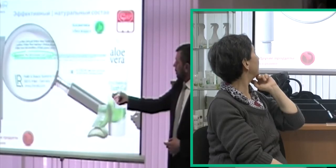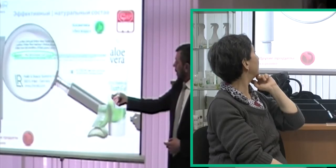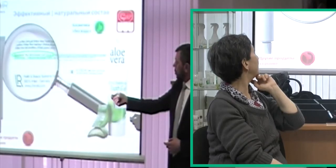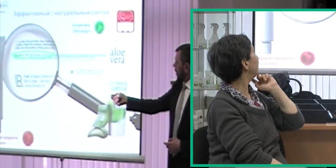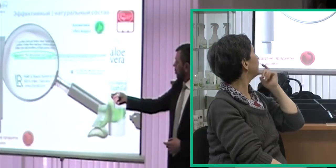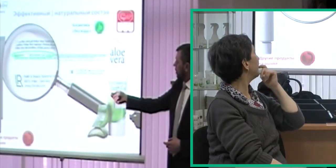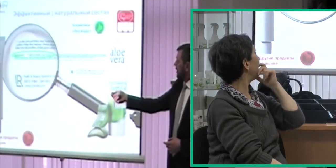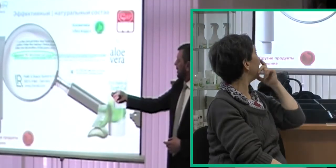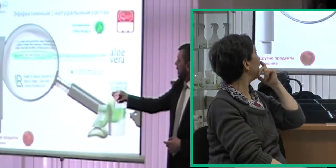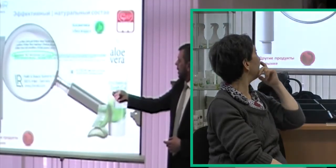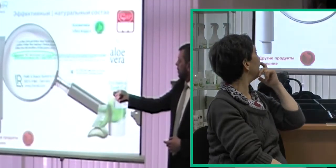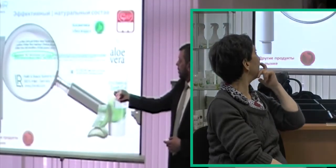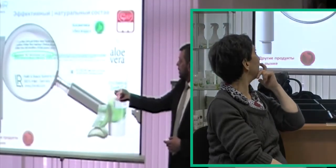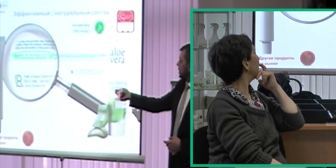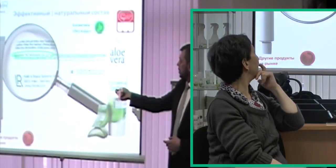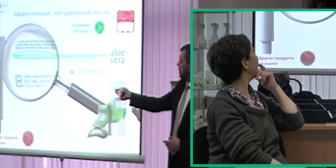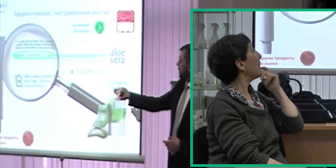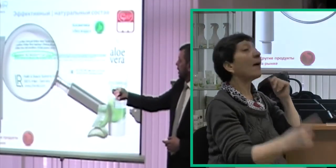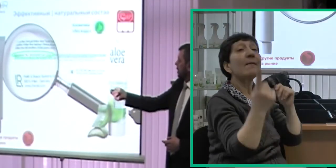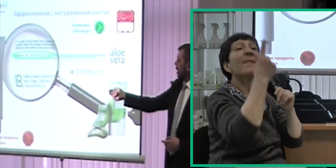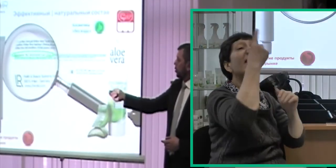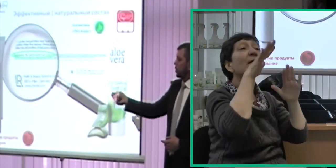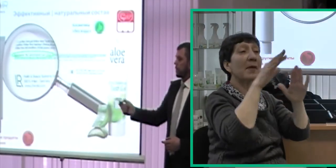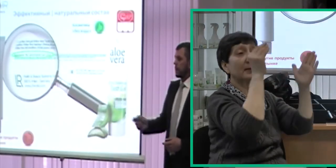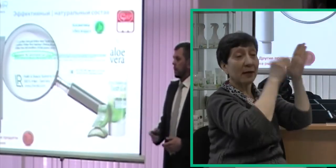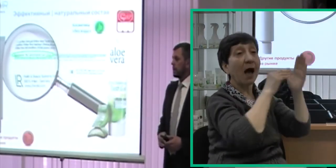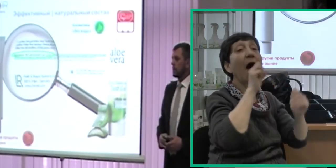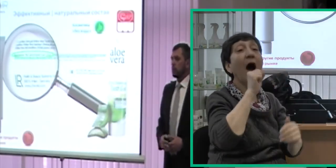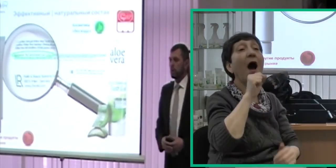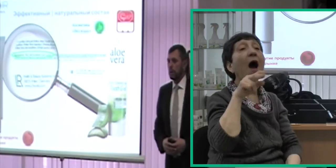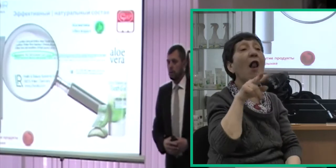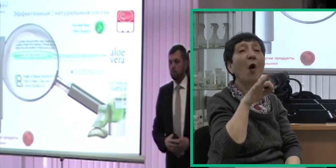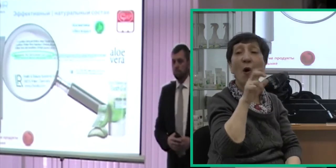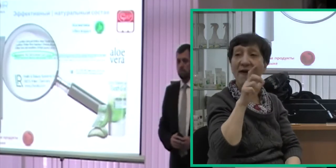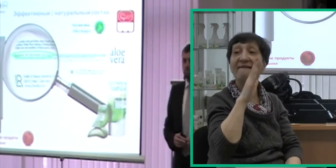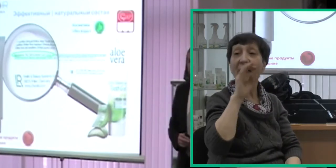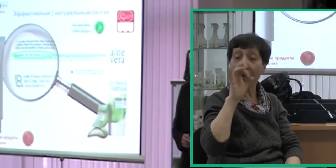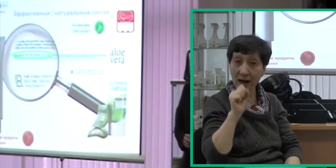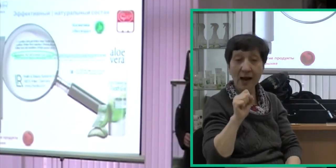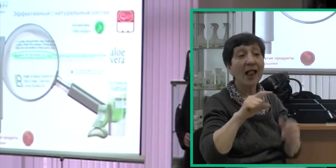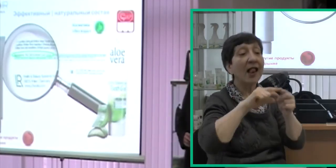В нашем продукте всегда на первом месте будет стоять алоэ вера листовой гель.